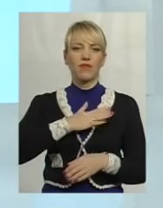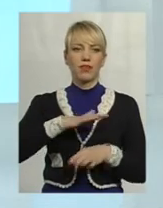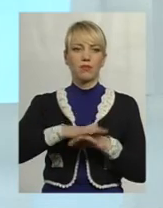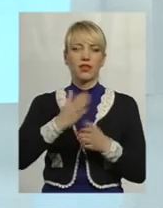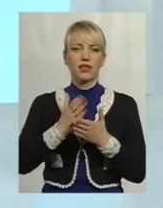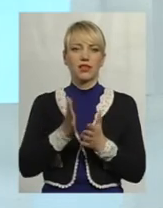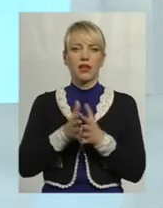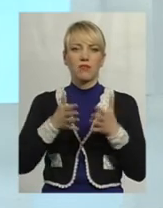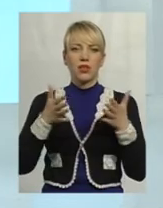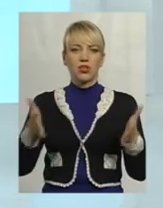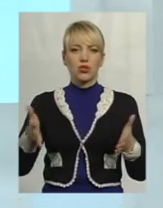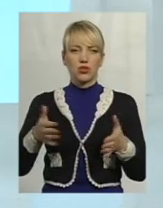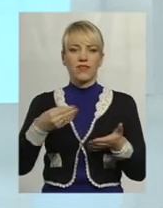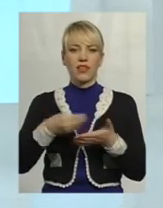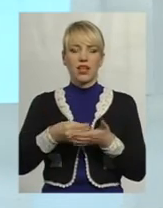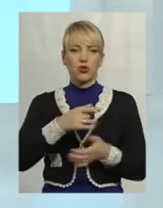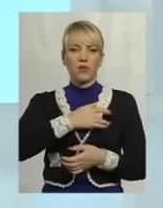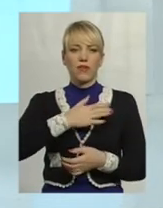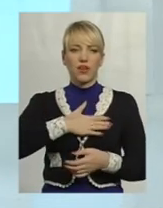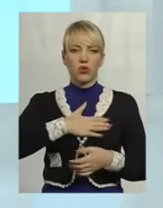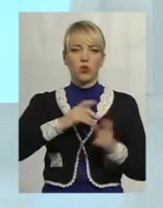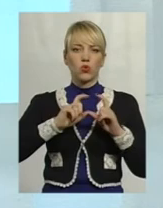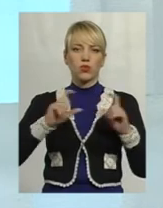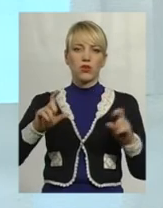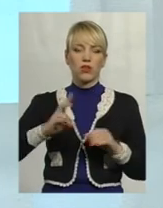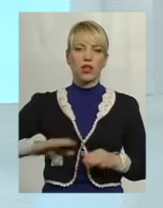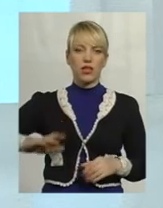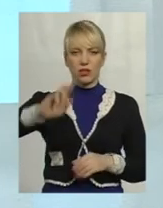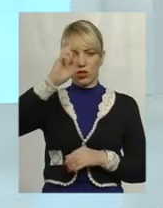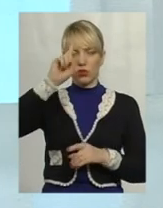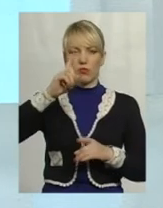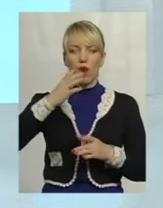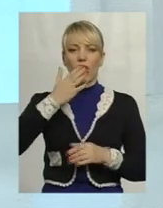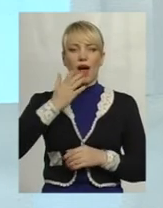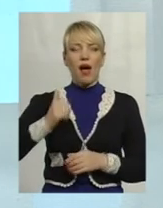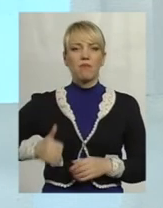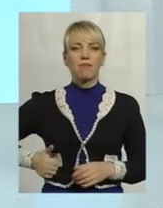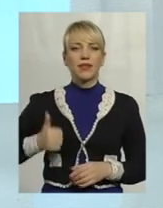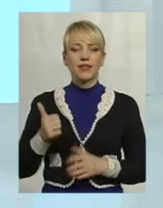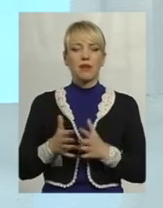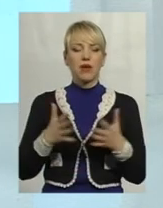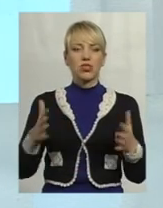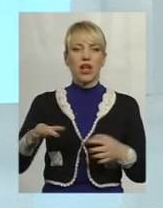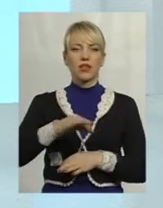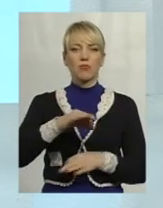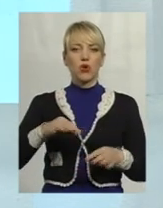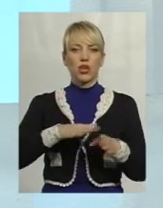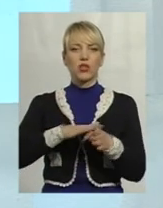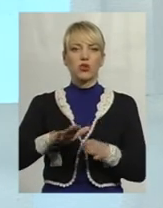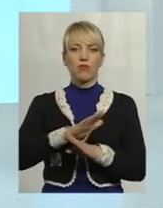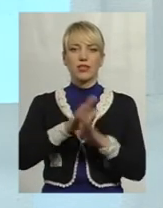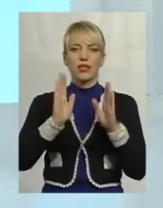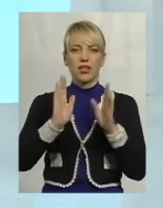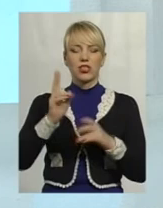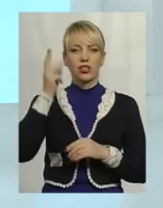найбільшою фінансовою приватною установою на теренах держави, тому, звісно, такий амбітний масштабний проєкт реалізовується не лише на Хмельниччині, а й в інших